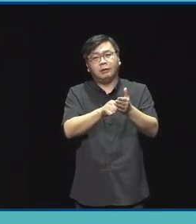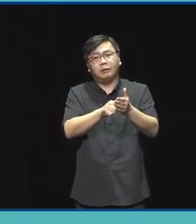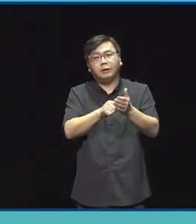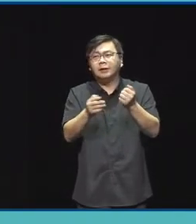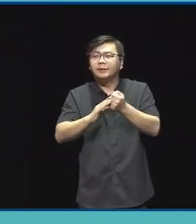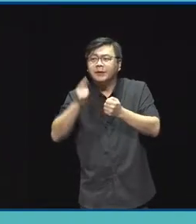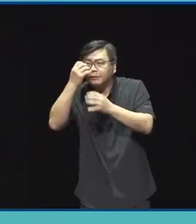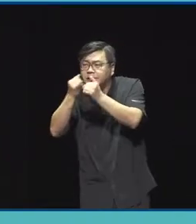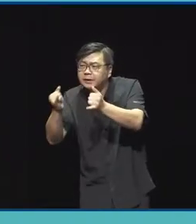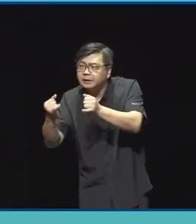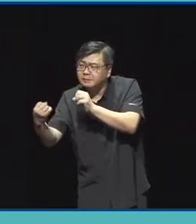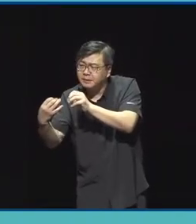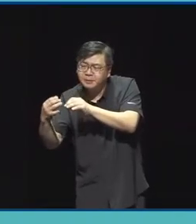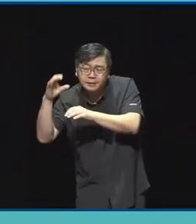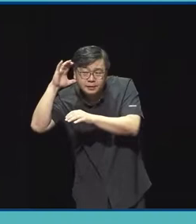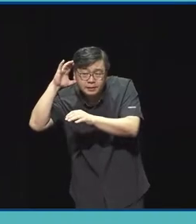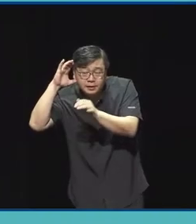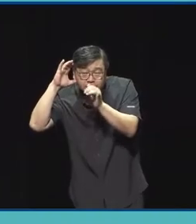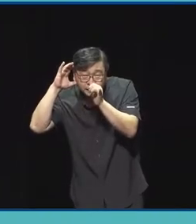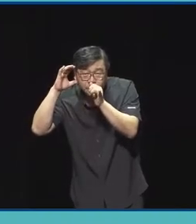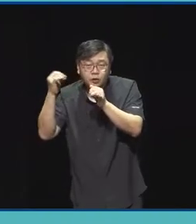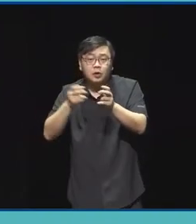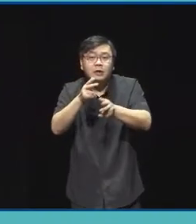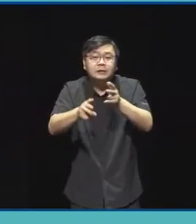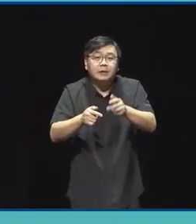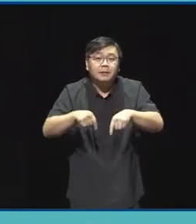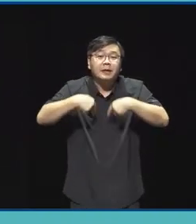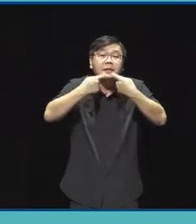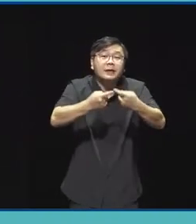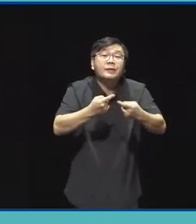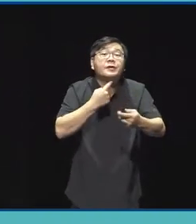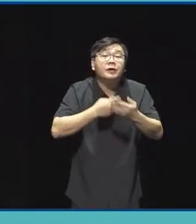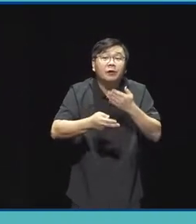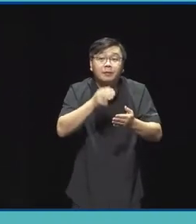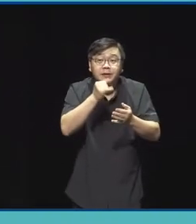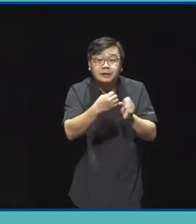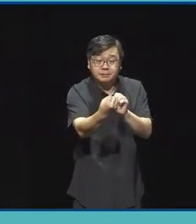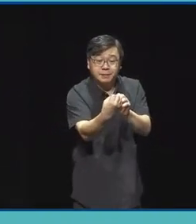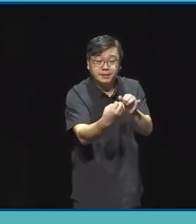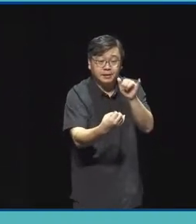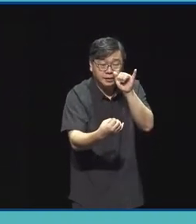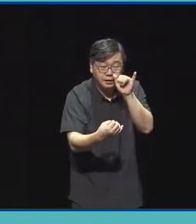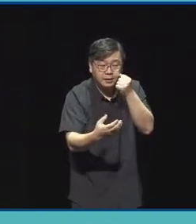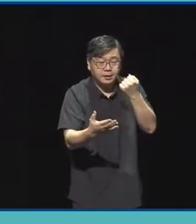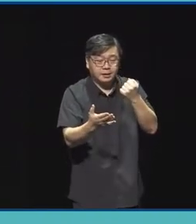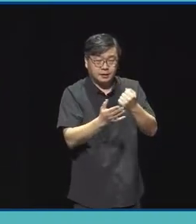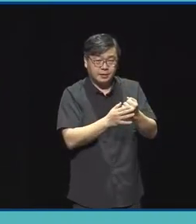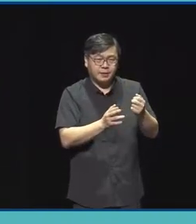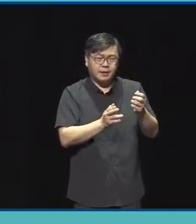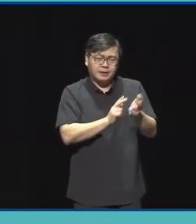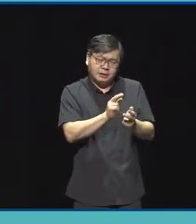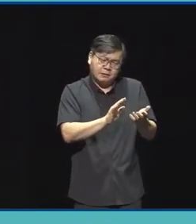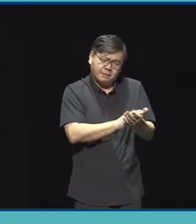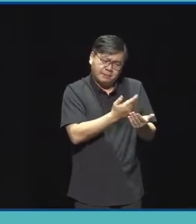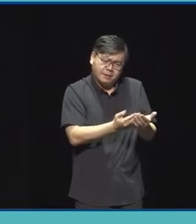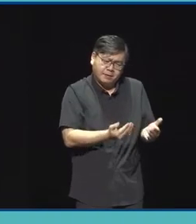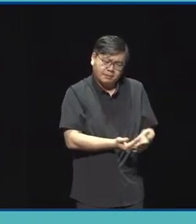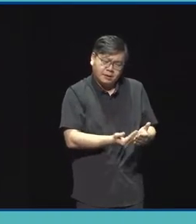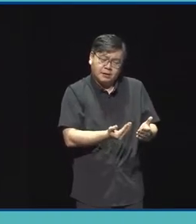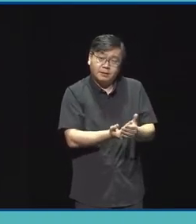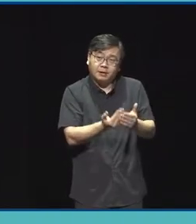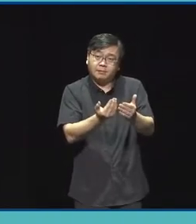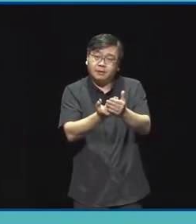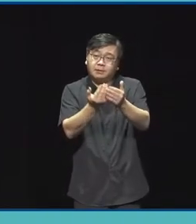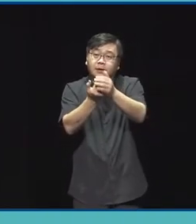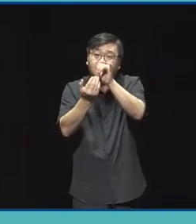목소리에 귀를 기울이고 있고 사업 참여하시는 분들의 의견을 반영하여서 매년 점진적으로 사업을 개선하고 있습니다 그리고